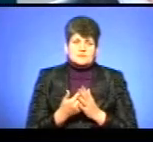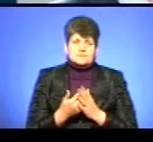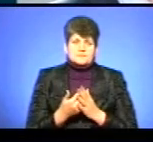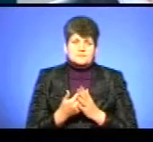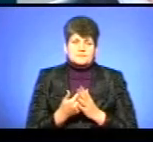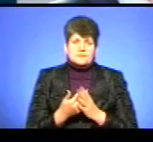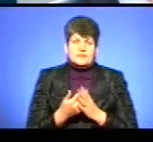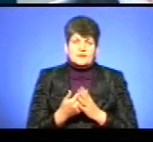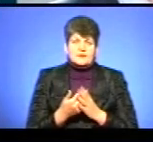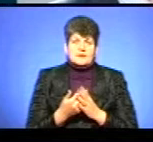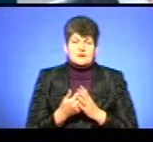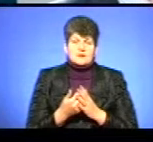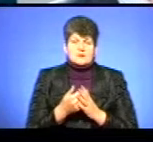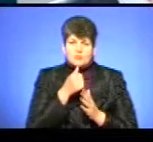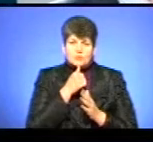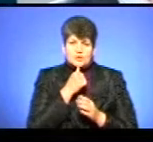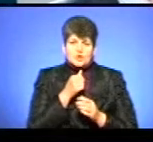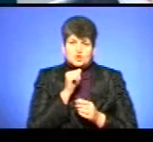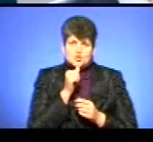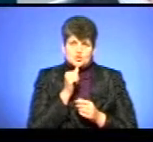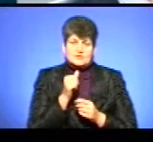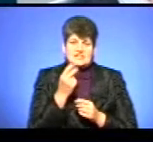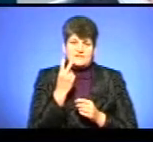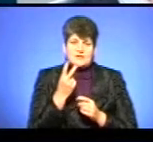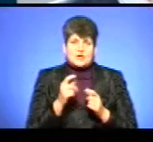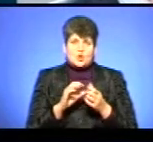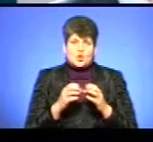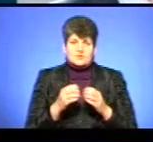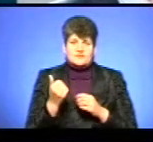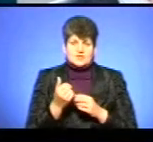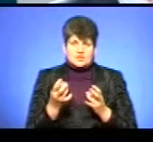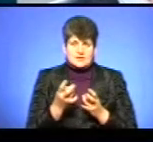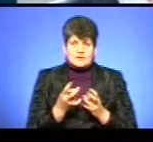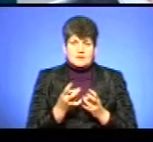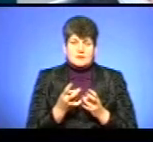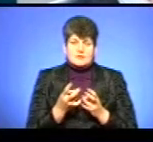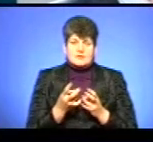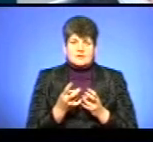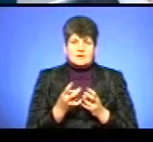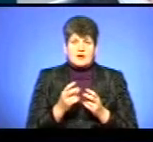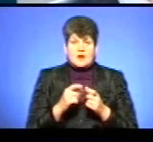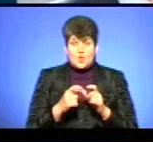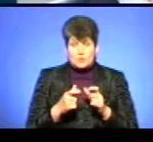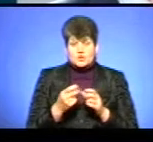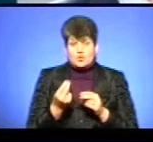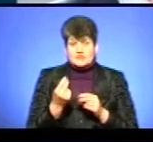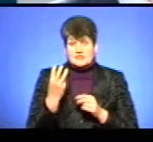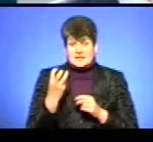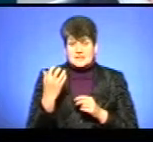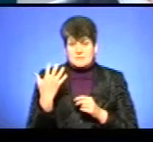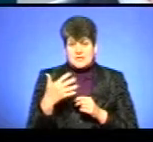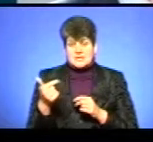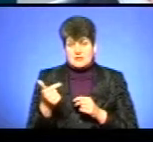рівень цукру в крові, то це йде 2 коробочки в тижні. А в коробочках стоїть 350 гривень. Тобто, що